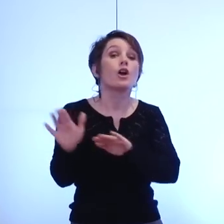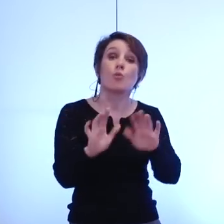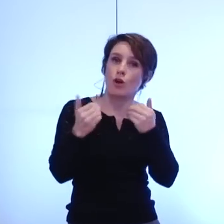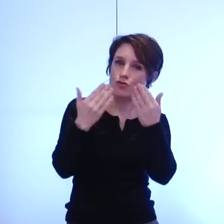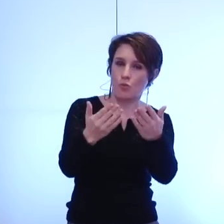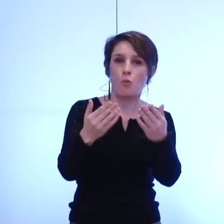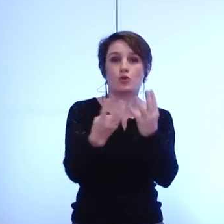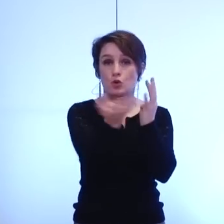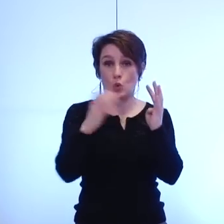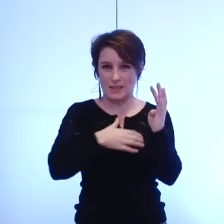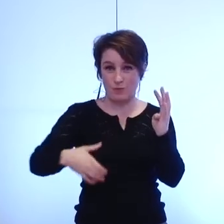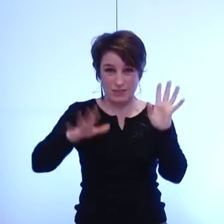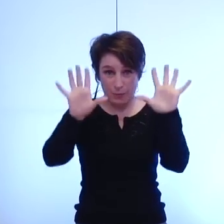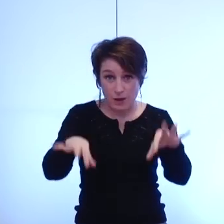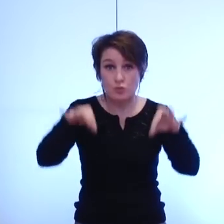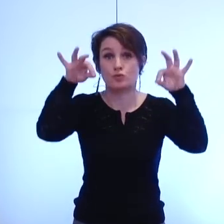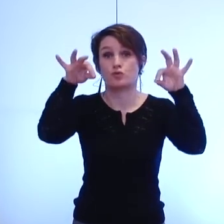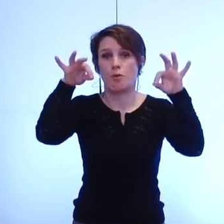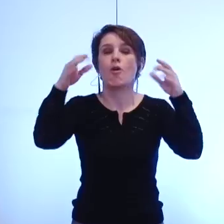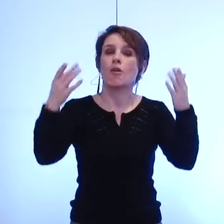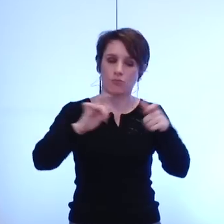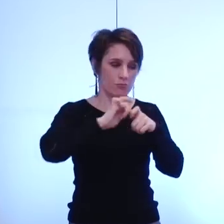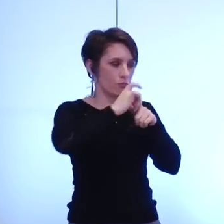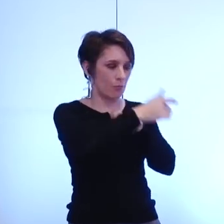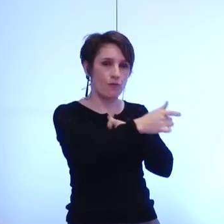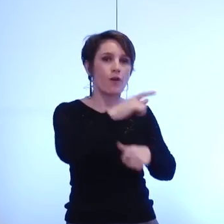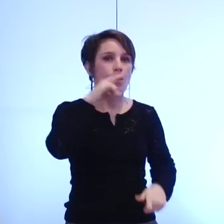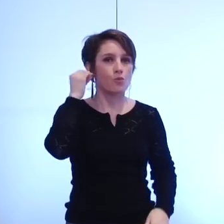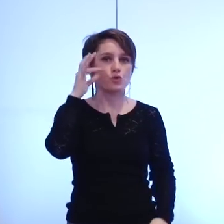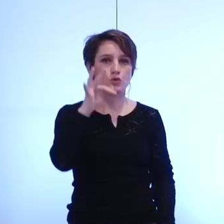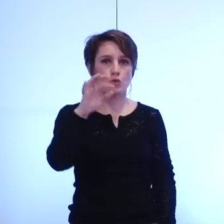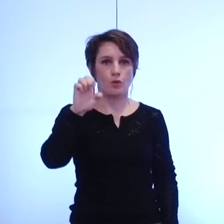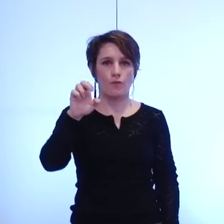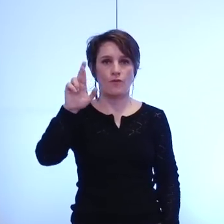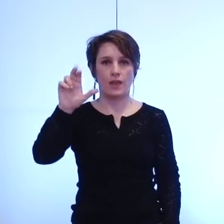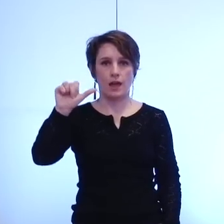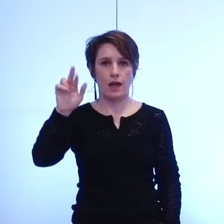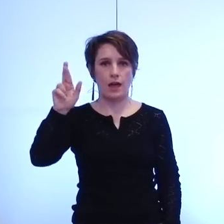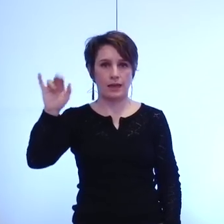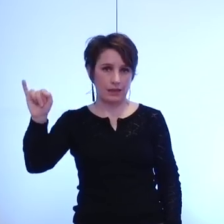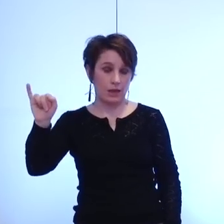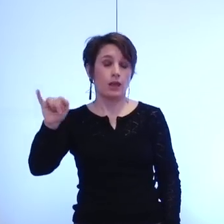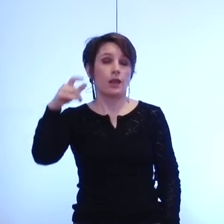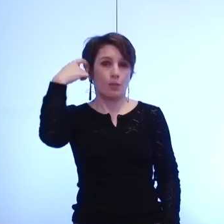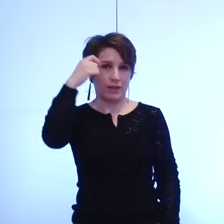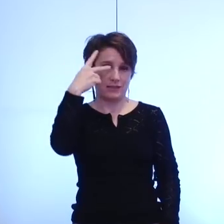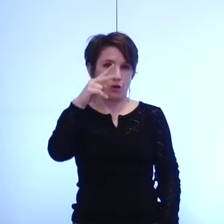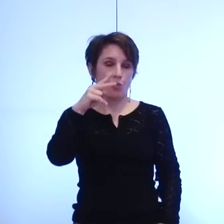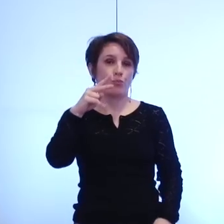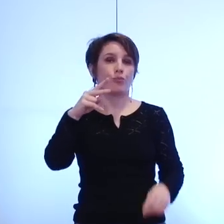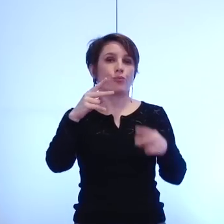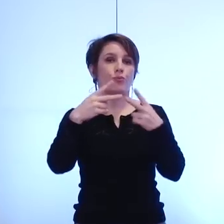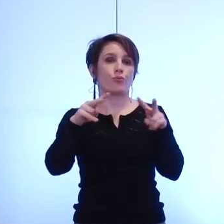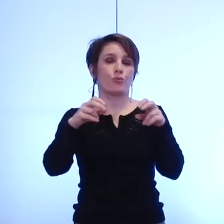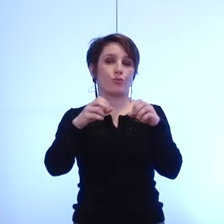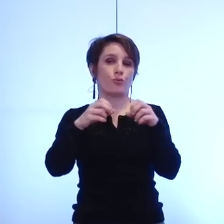le conseil municipal afin de donner la parole à Christophe Ferrari président de l'agglomération grenobleboise